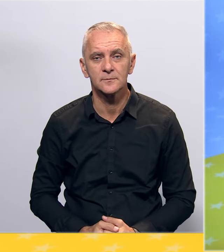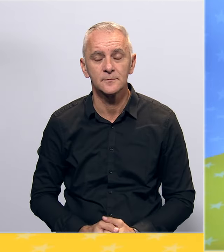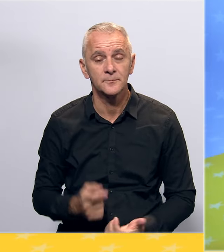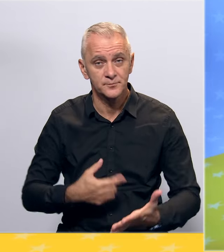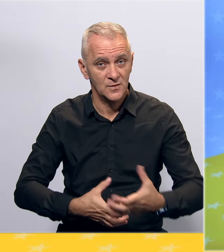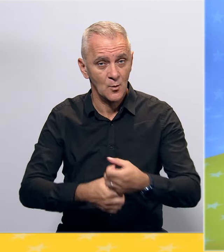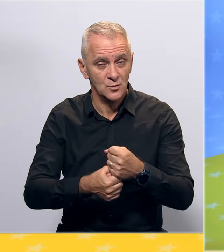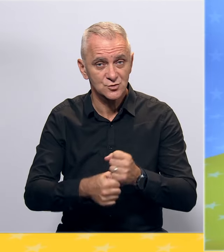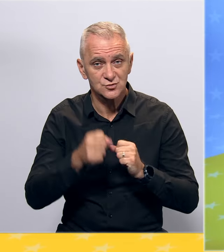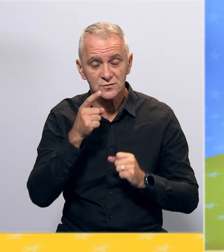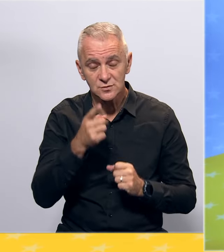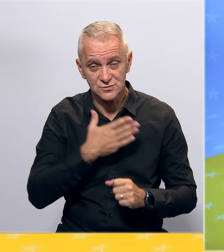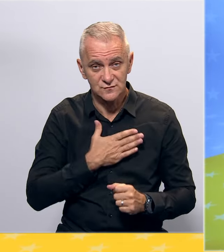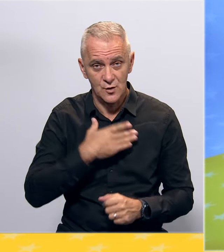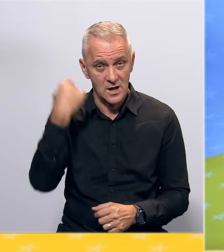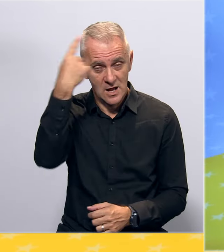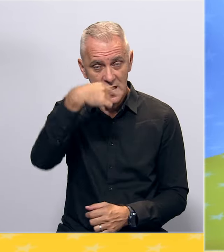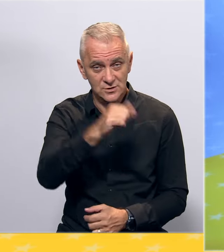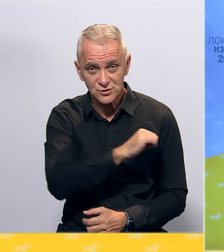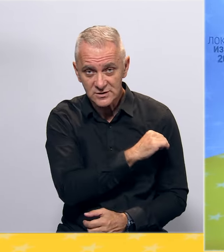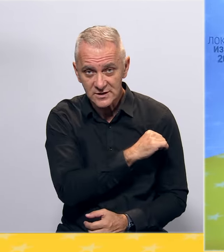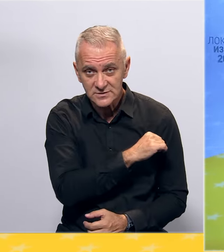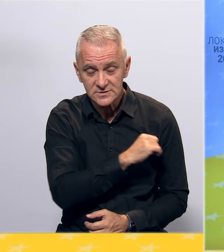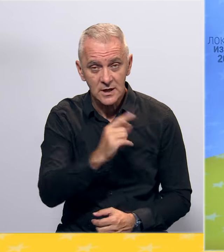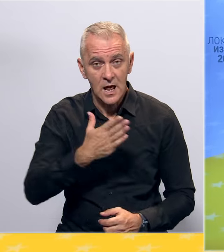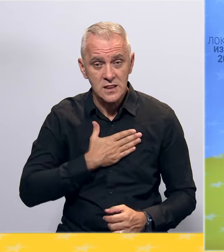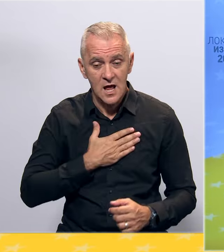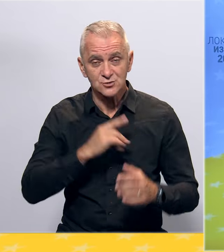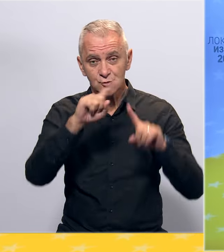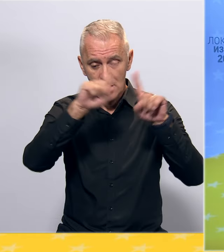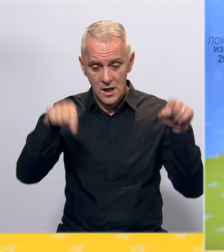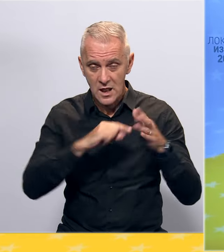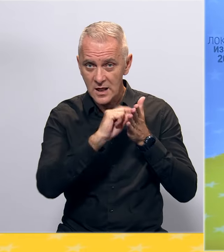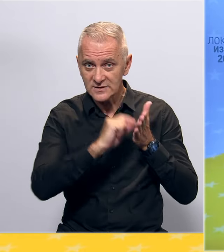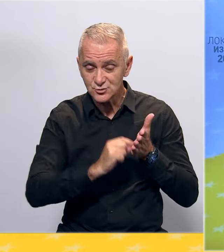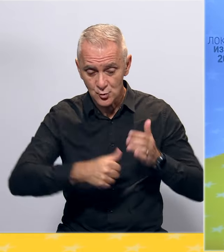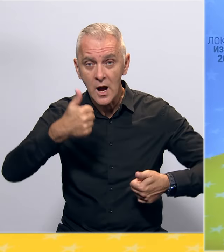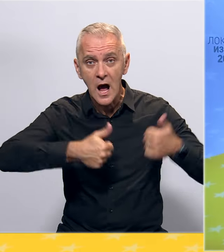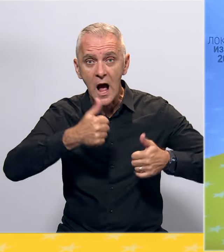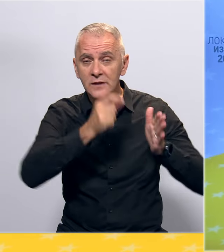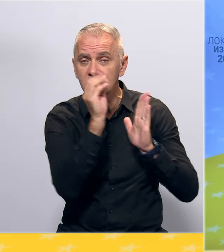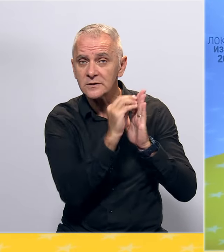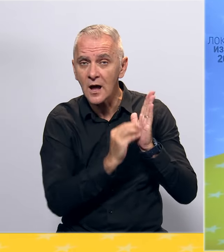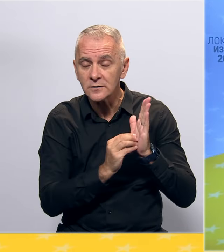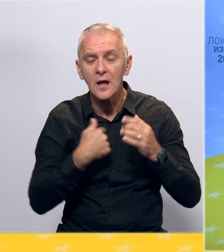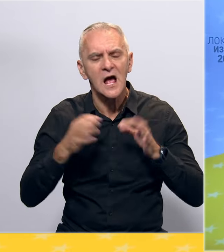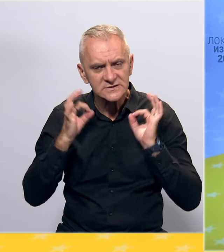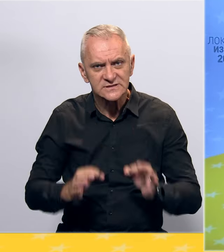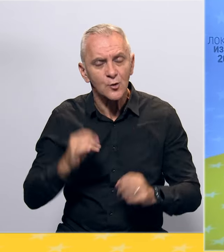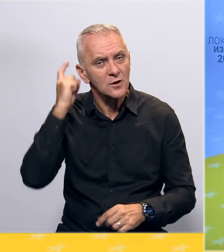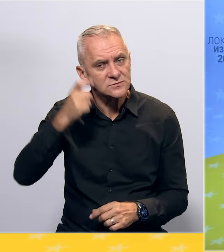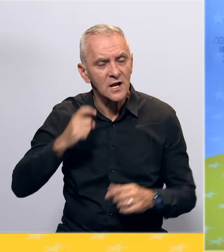podržavajući tako i svoje vlastite interese te našu listu kandidata i sigurno sam da će u stranci